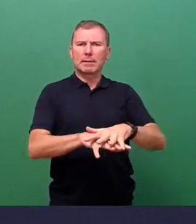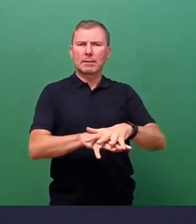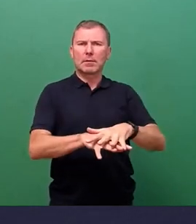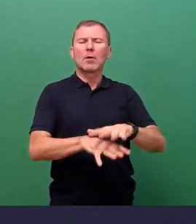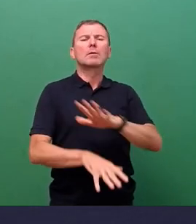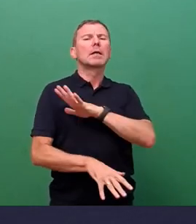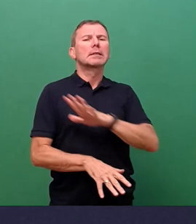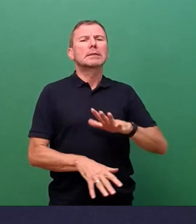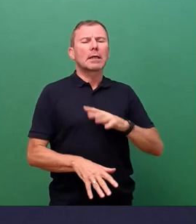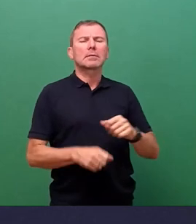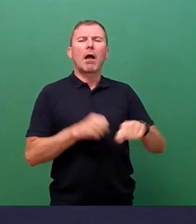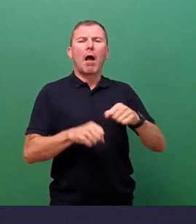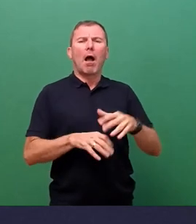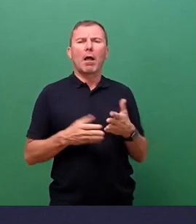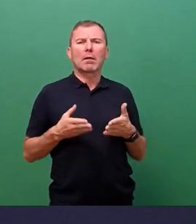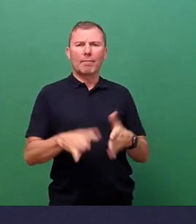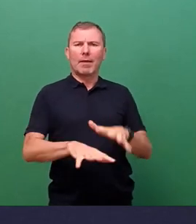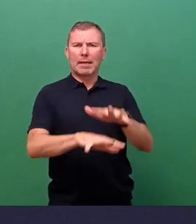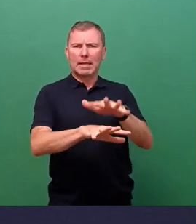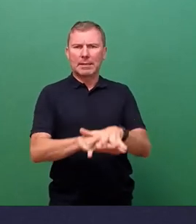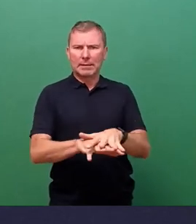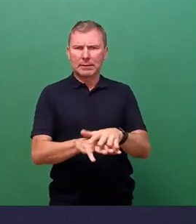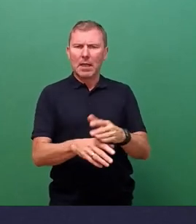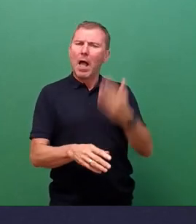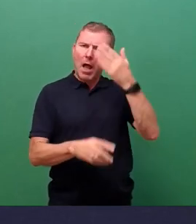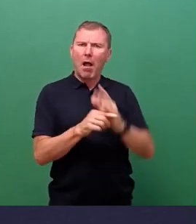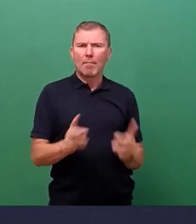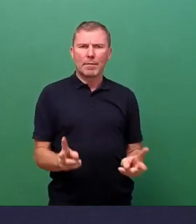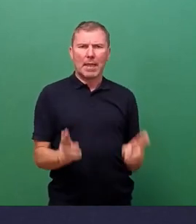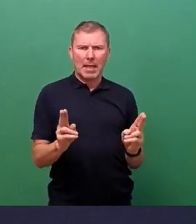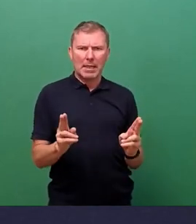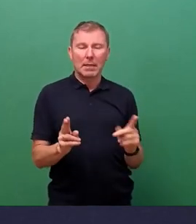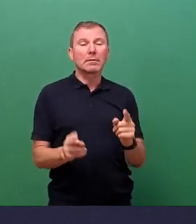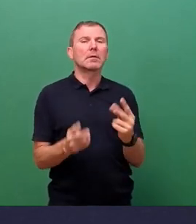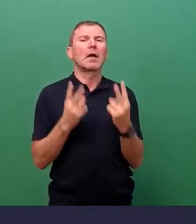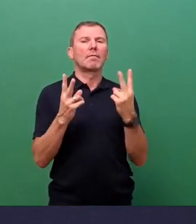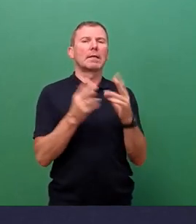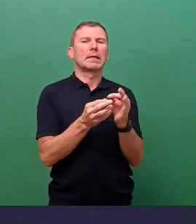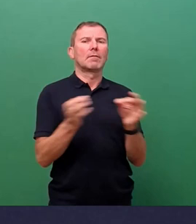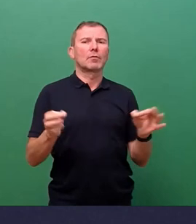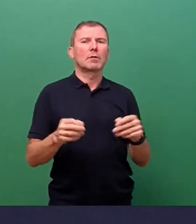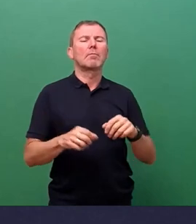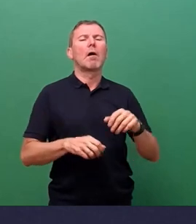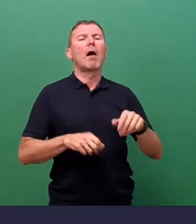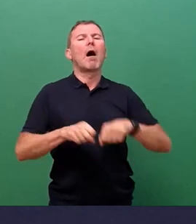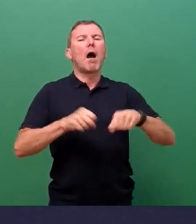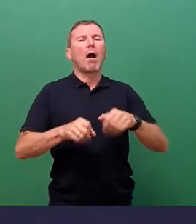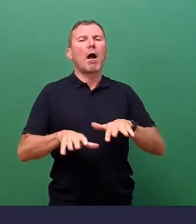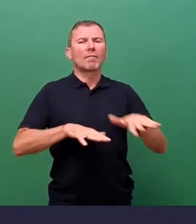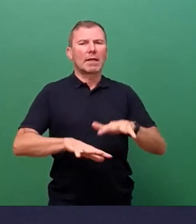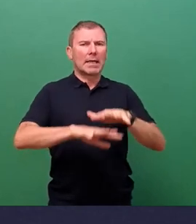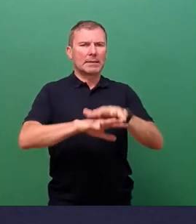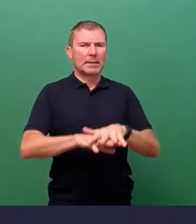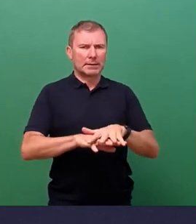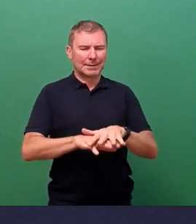-Netz-Rad und besitzt demnach eine wichtige Rolle im Radverkehrsnetz. Auf dem kleinen Schachwitz